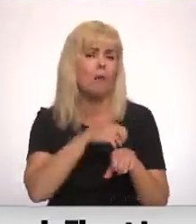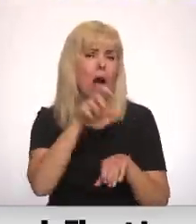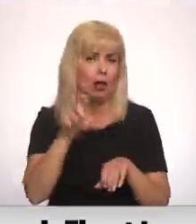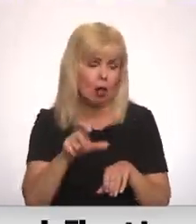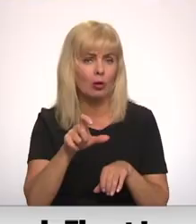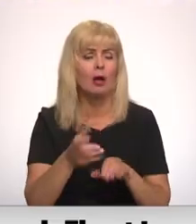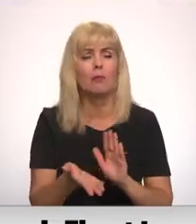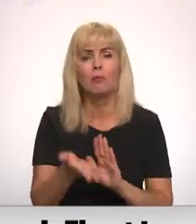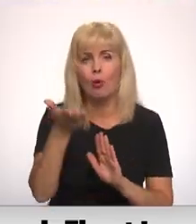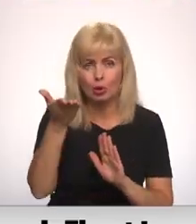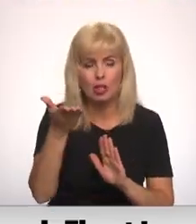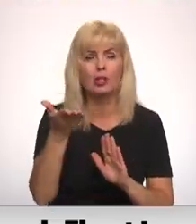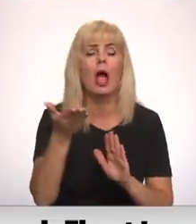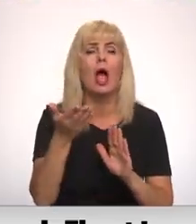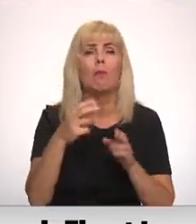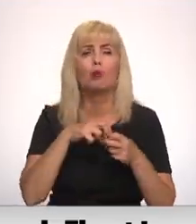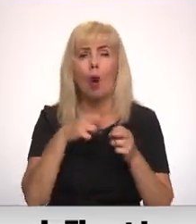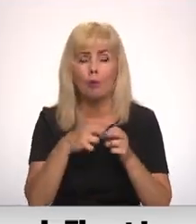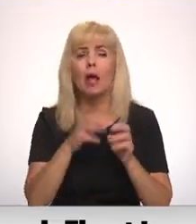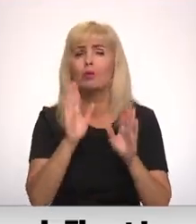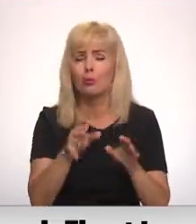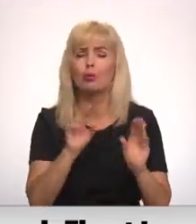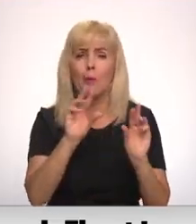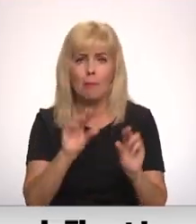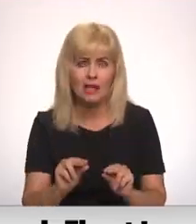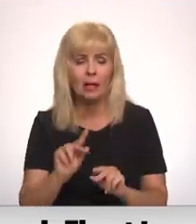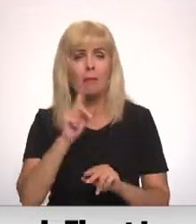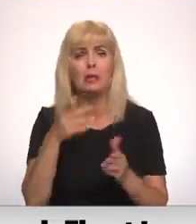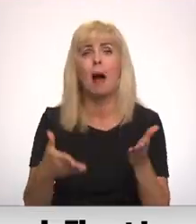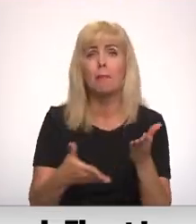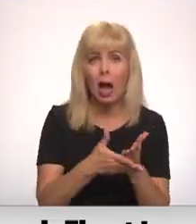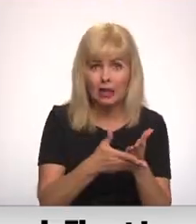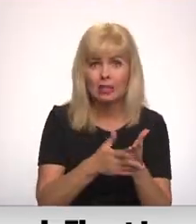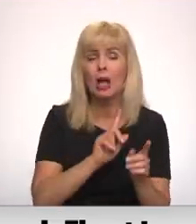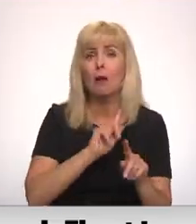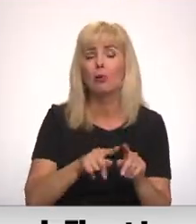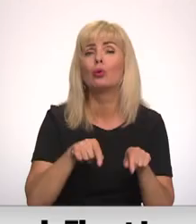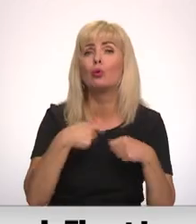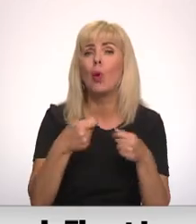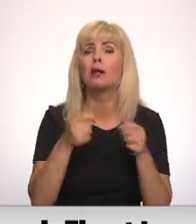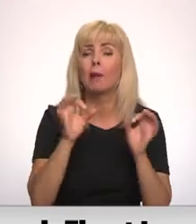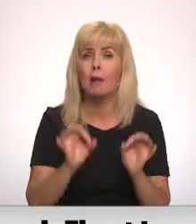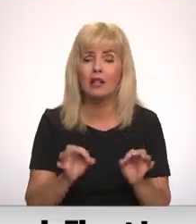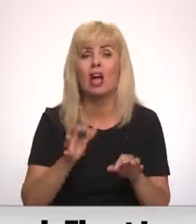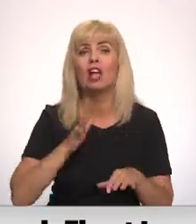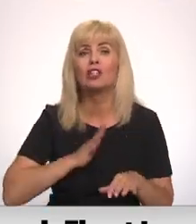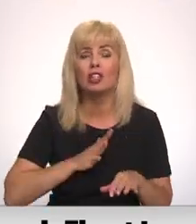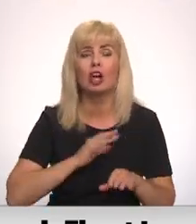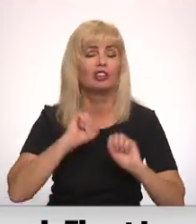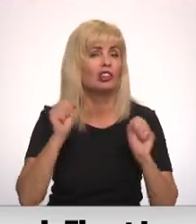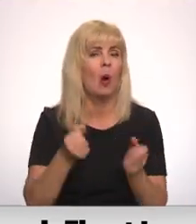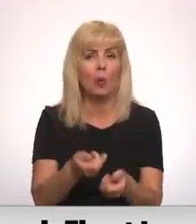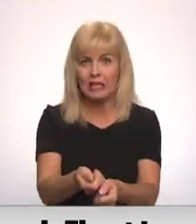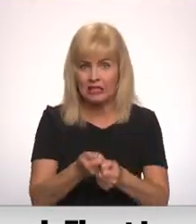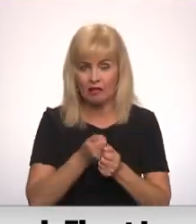būtisku aspektu. Sakas, bieži būtu mazākas, ja pirmā palīdzība būtu tikusisniegta pareizi. Ciet šā strauja izvilkšana no